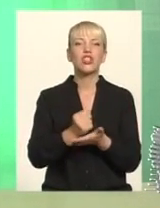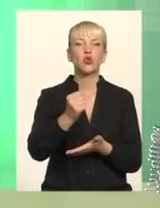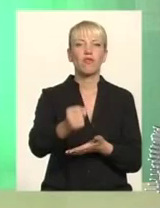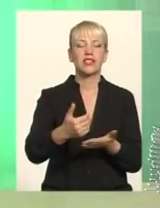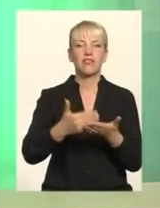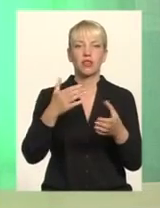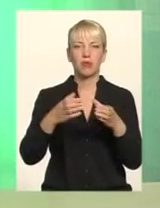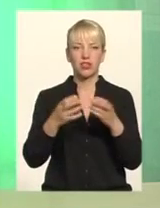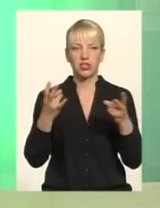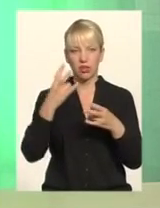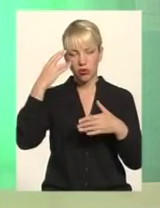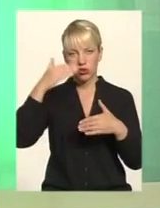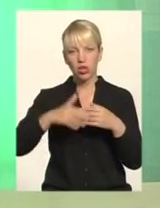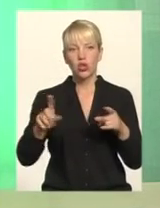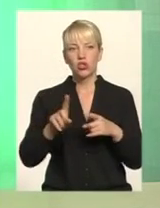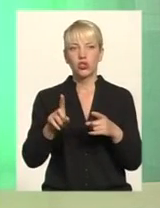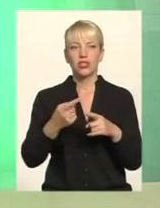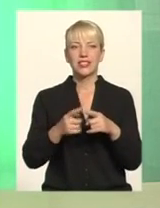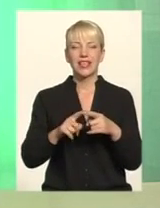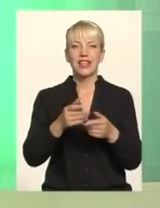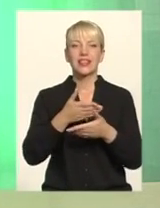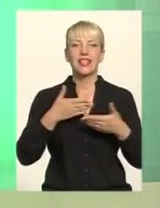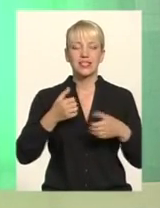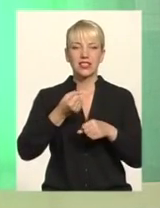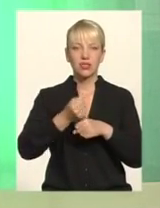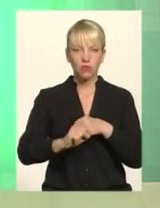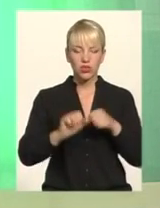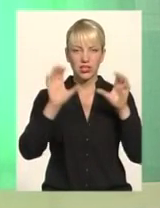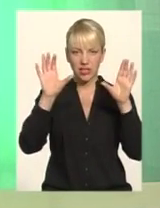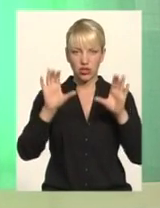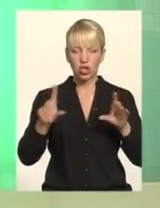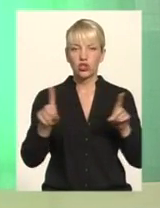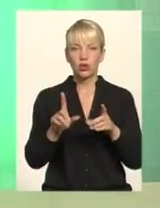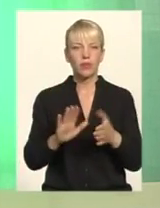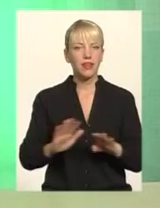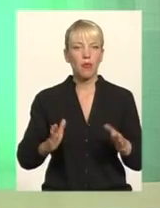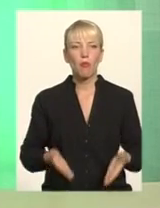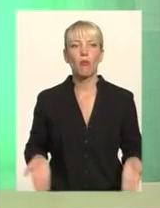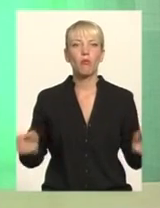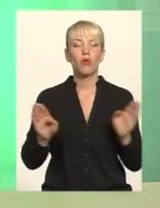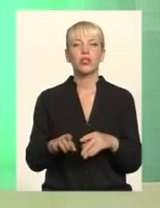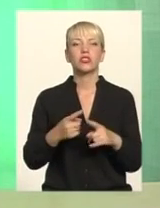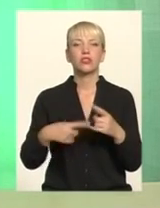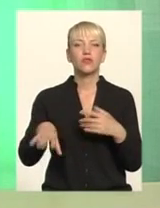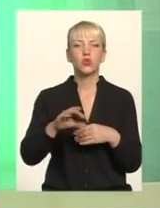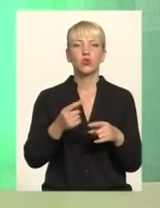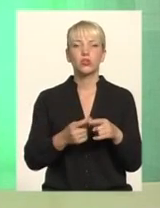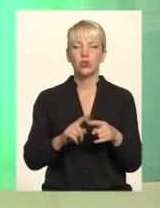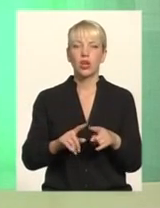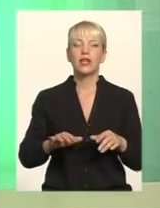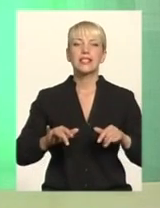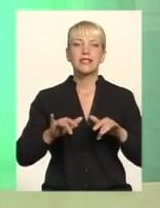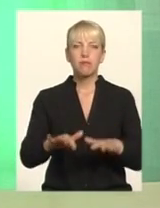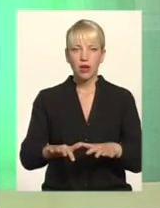чергу розуміти, що нас це змусило законодавство І аби не полишити всю цю справу, всю цю роботу, ми